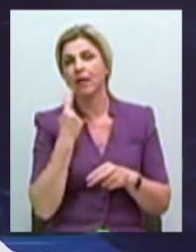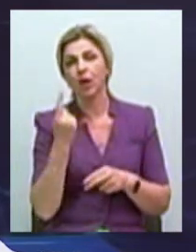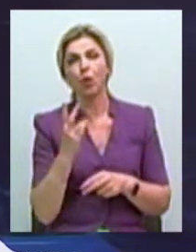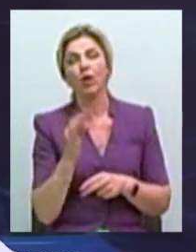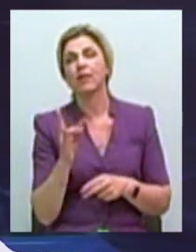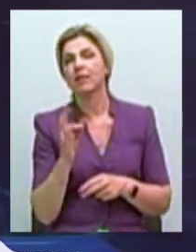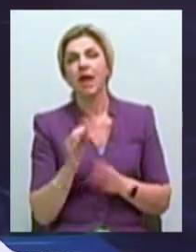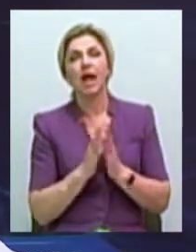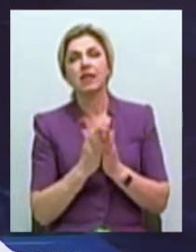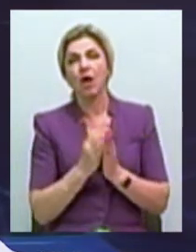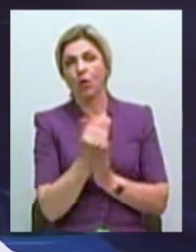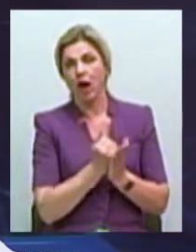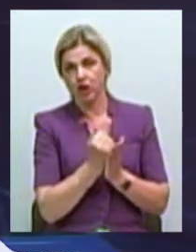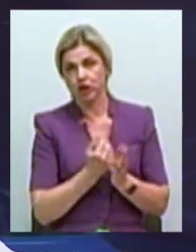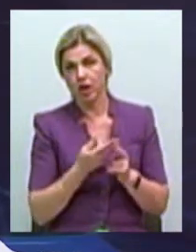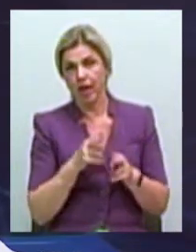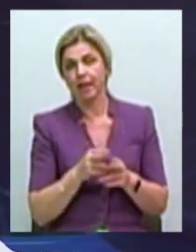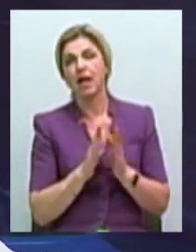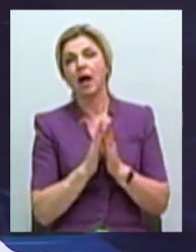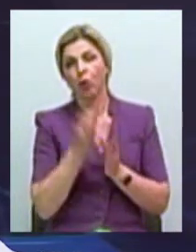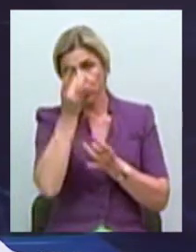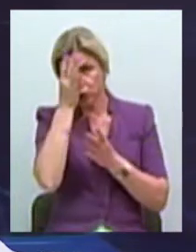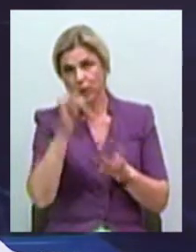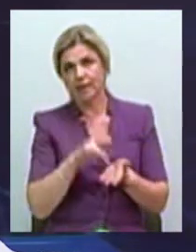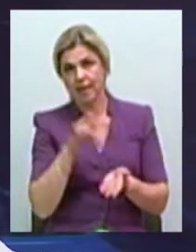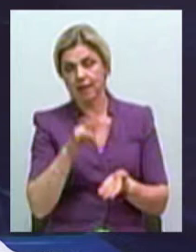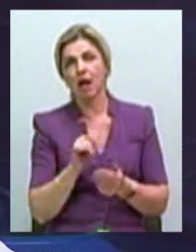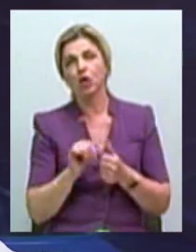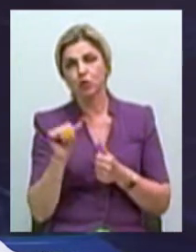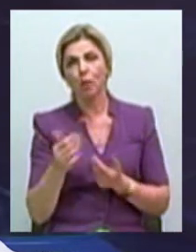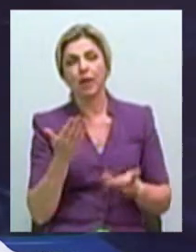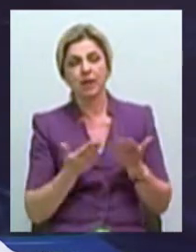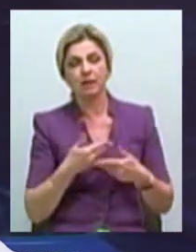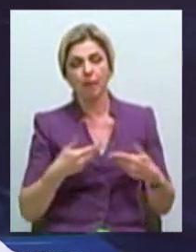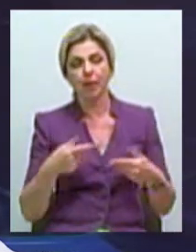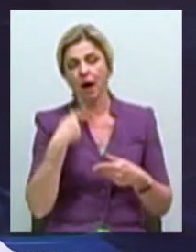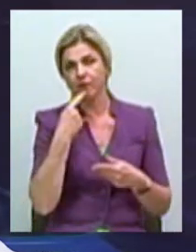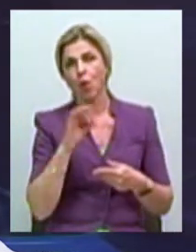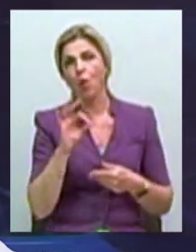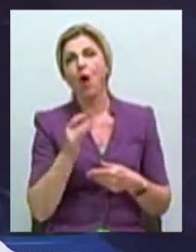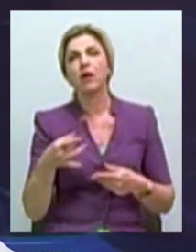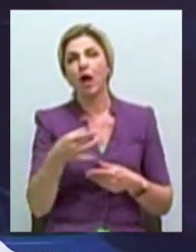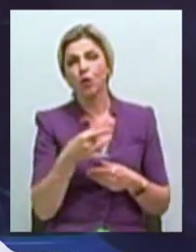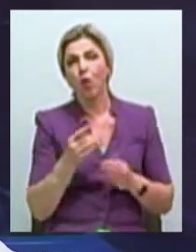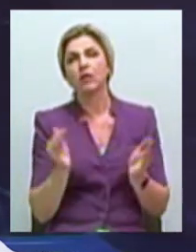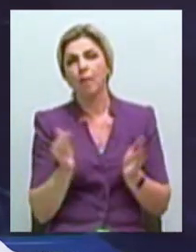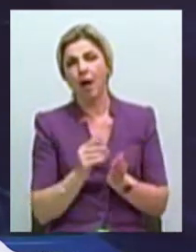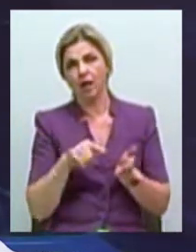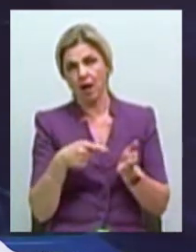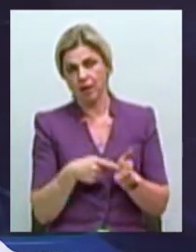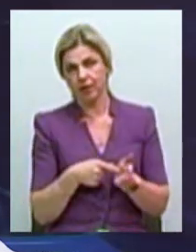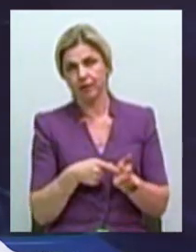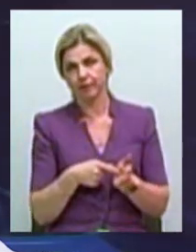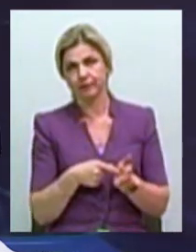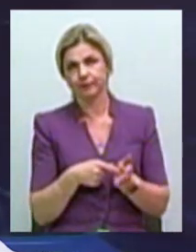книгохранилище. Сегодня это фактически культурные центры, особенно если мы говорим о районах, малых городах, то есть